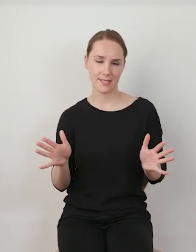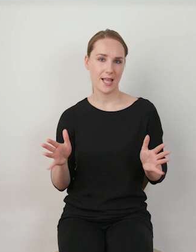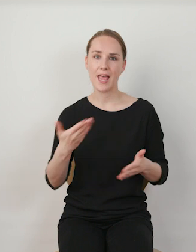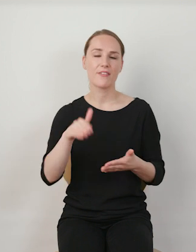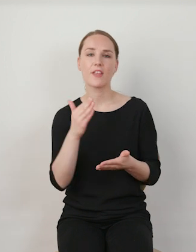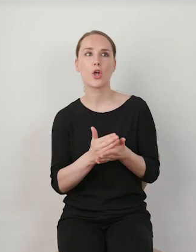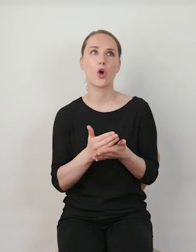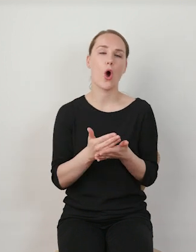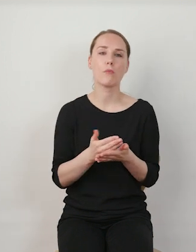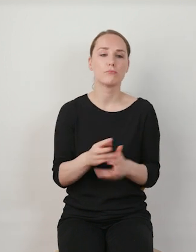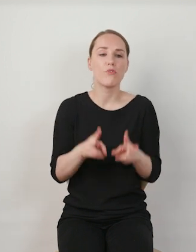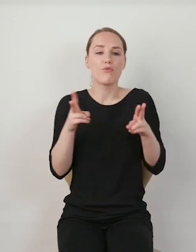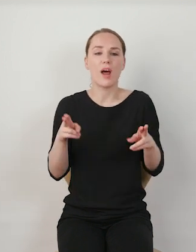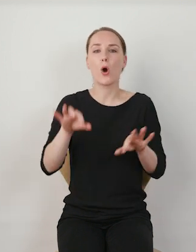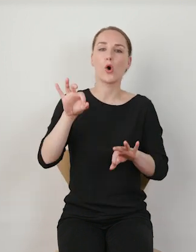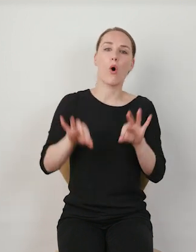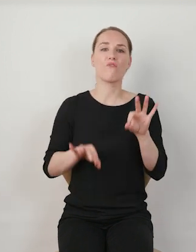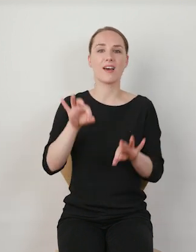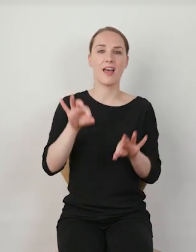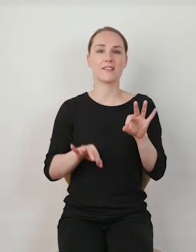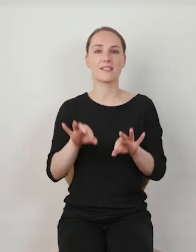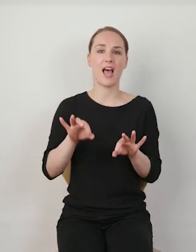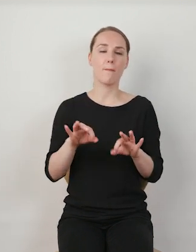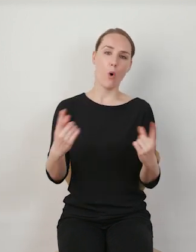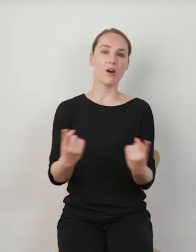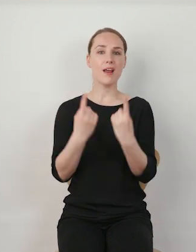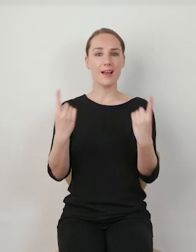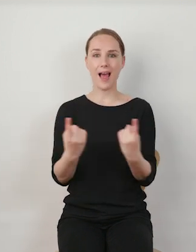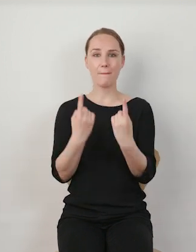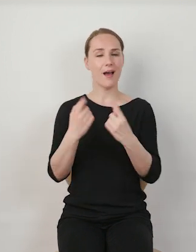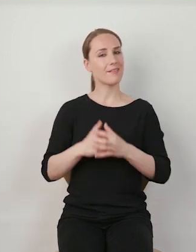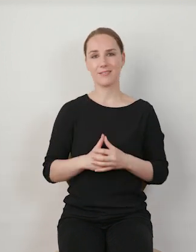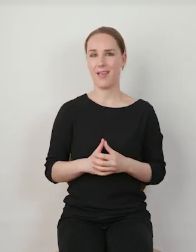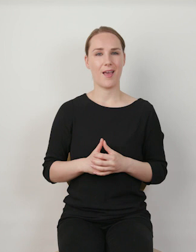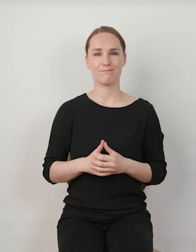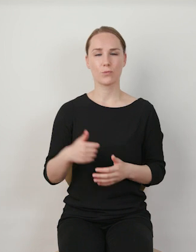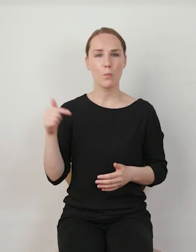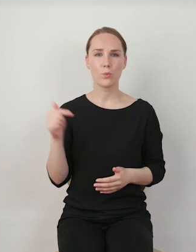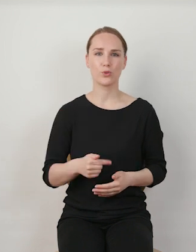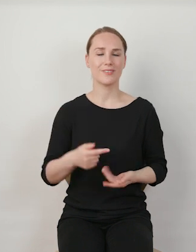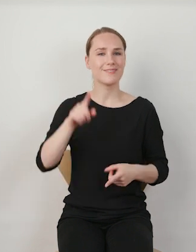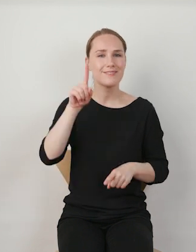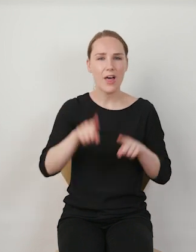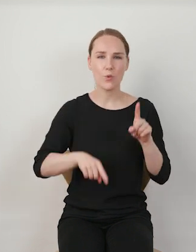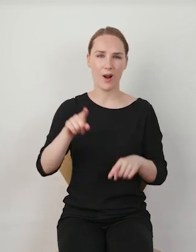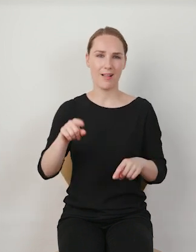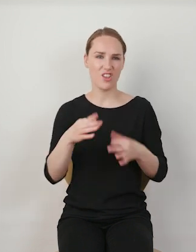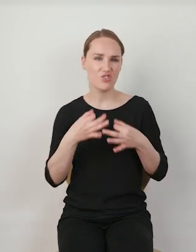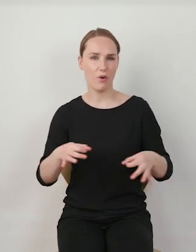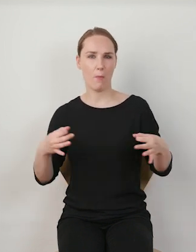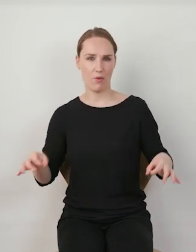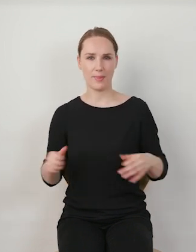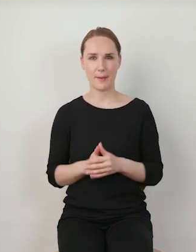wycinek z konferencji prasowej, to nie jest spot reklamowy, to ma być coś, co jest naturalne. I to